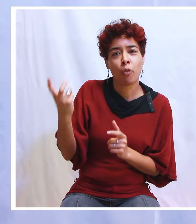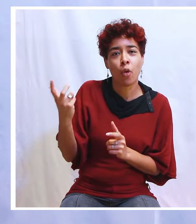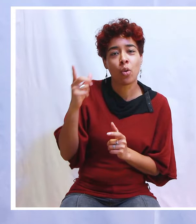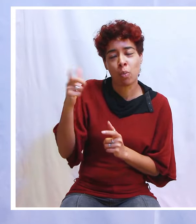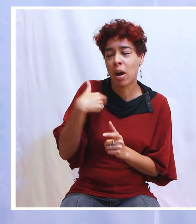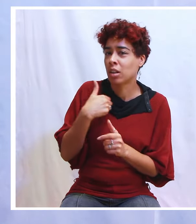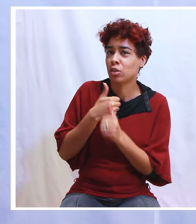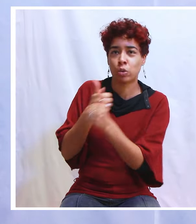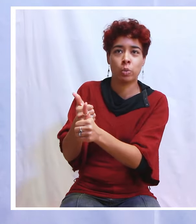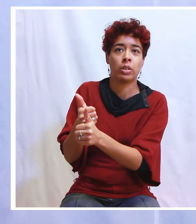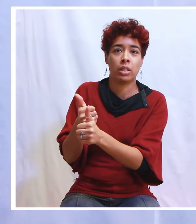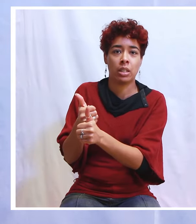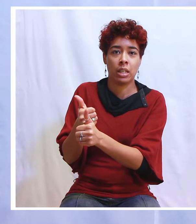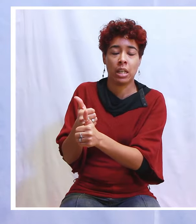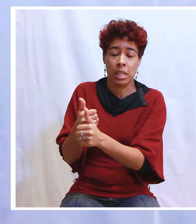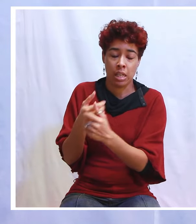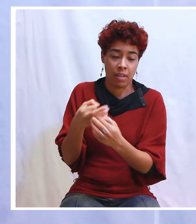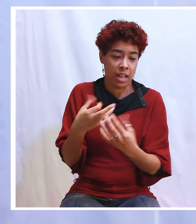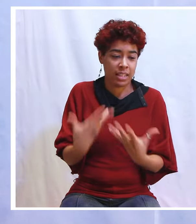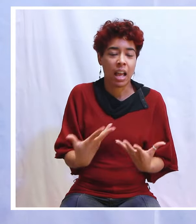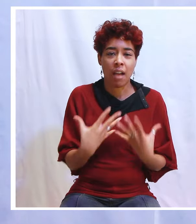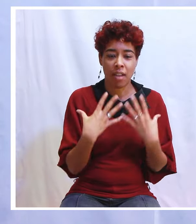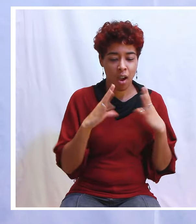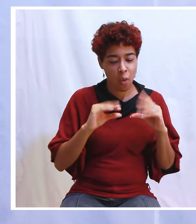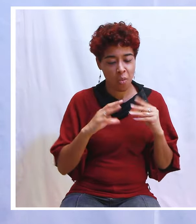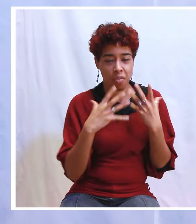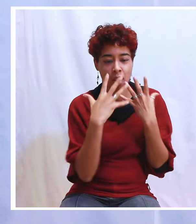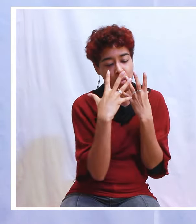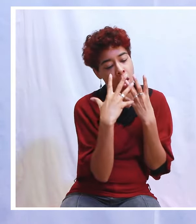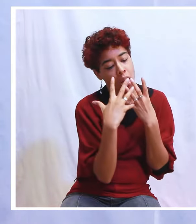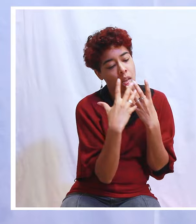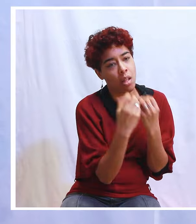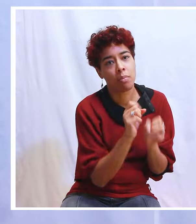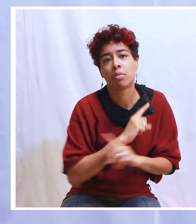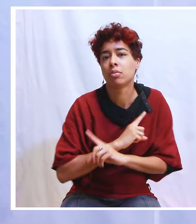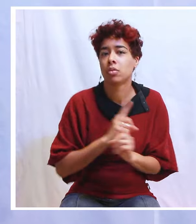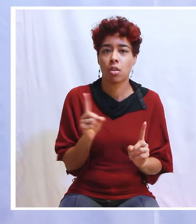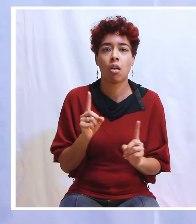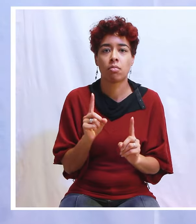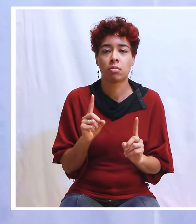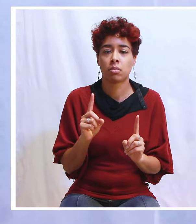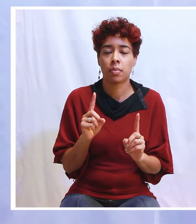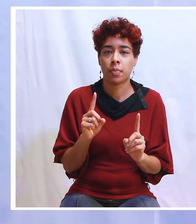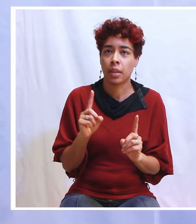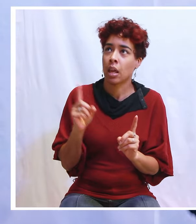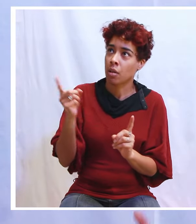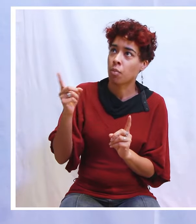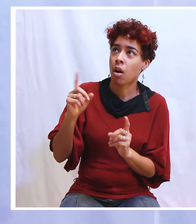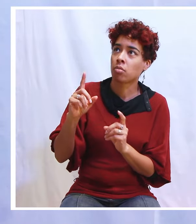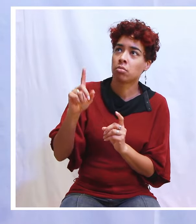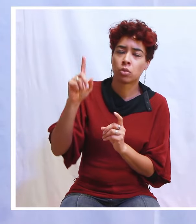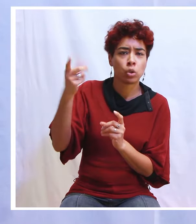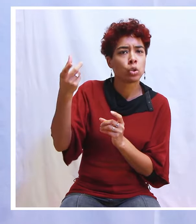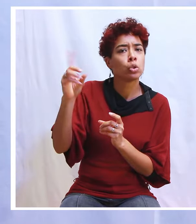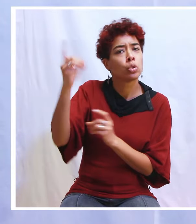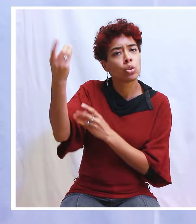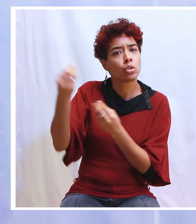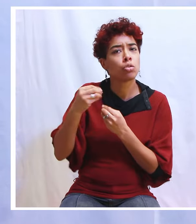me laisser aspirer par mon confort, par tout ce que je vis en ce moment, mais je veux aller dans la prochaine étape.